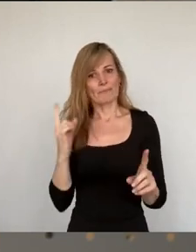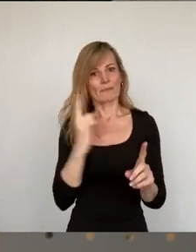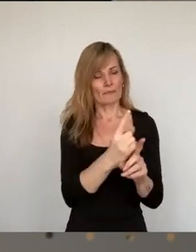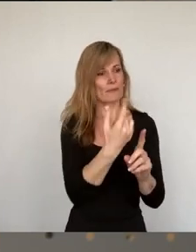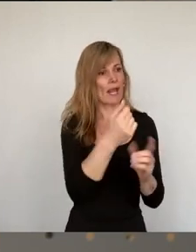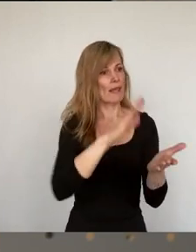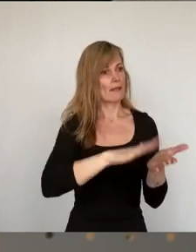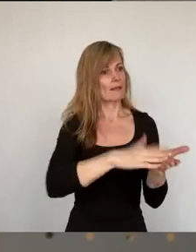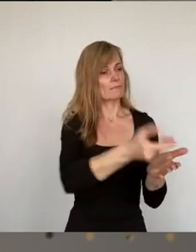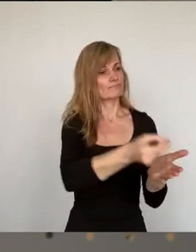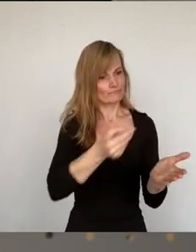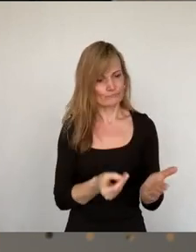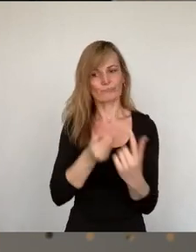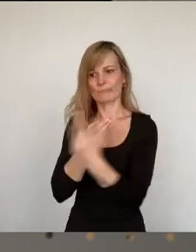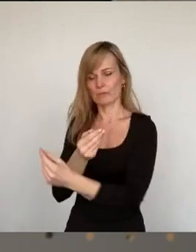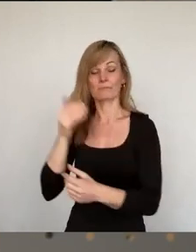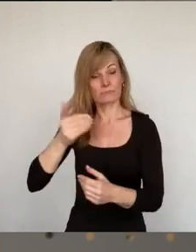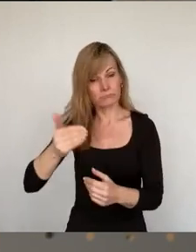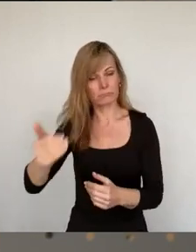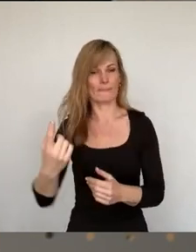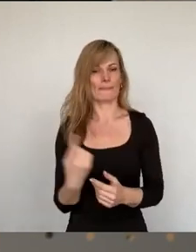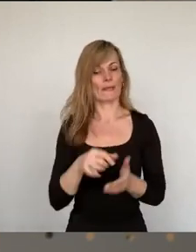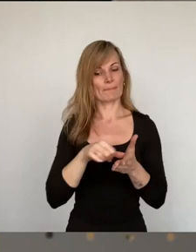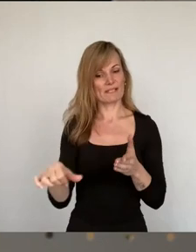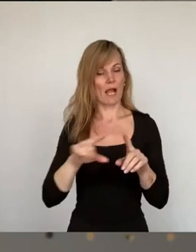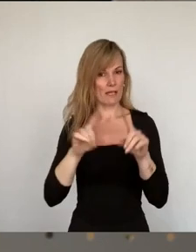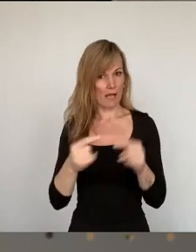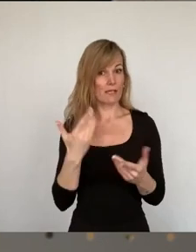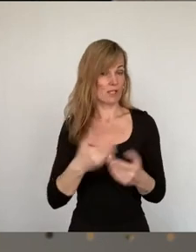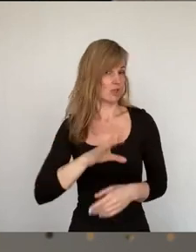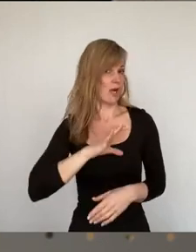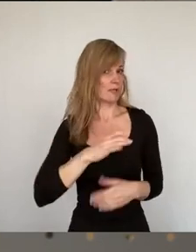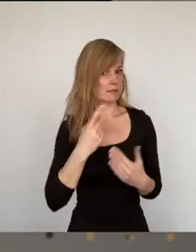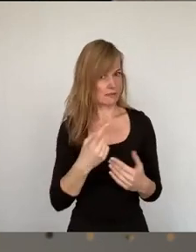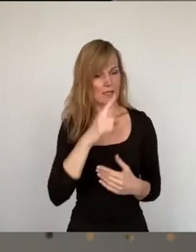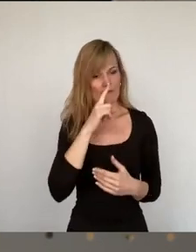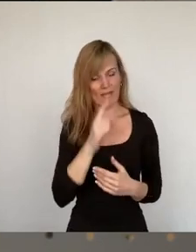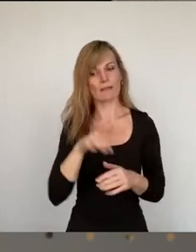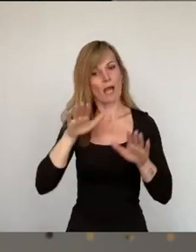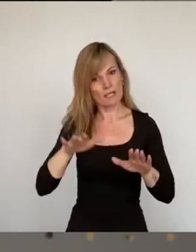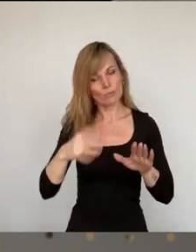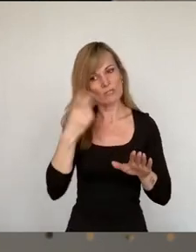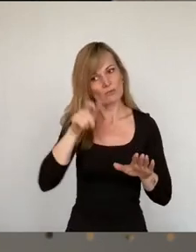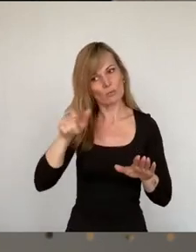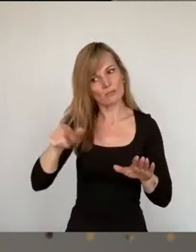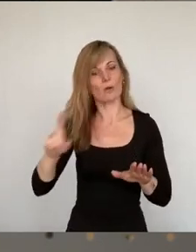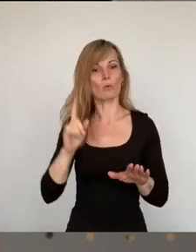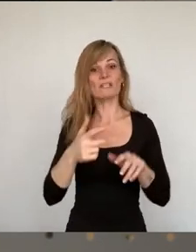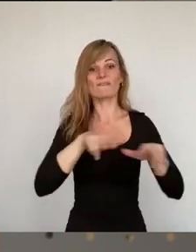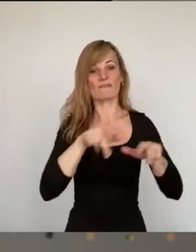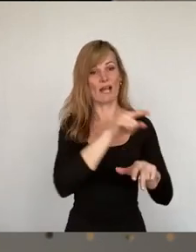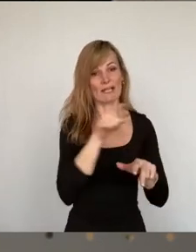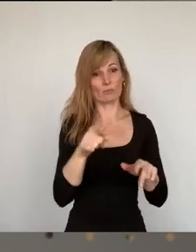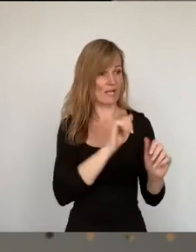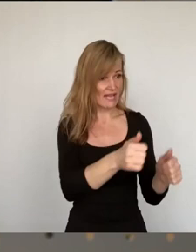Die Bezahlkarte kann aus unserer Sicht eine Chance sein, wenn sie Asylsuchenden und der Verwaltung dabei hilft,